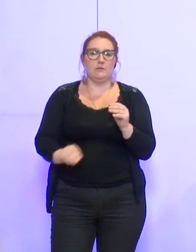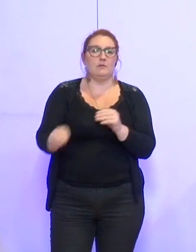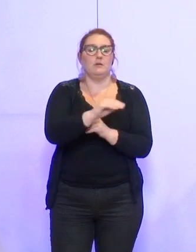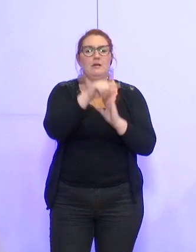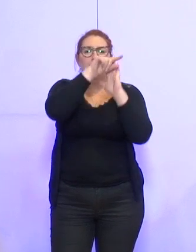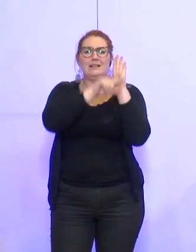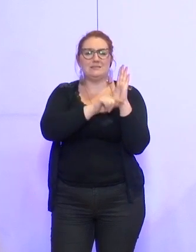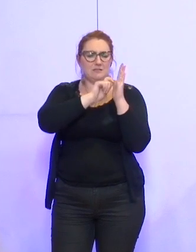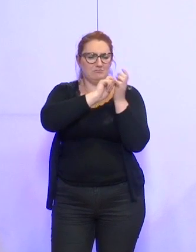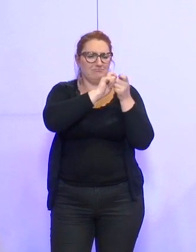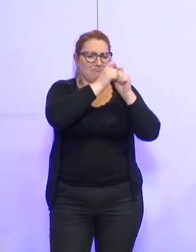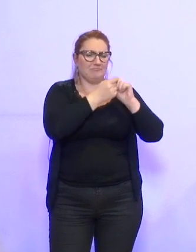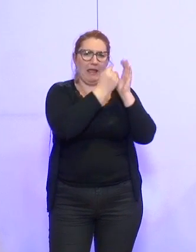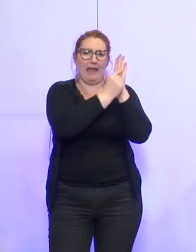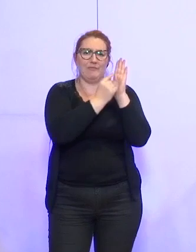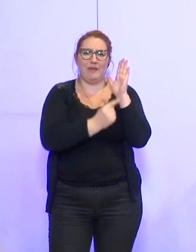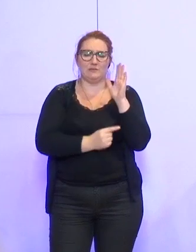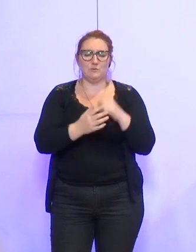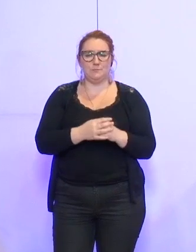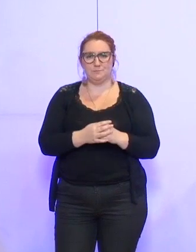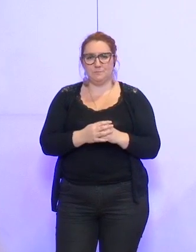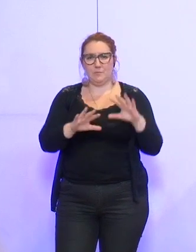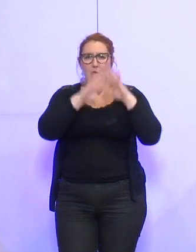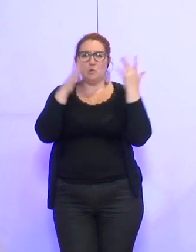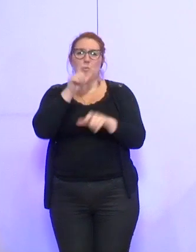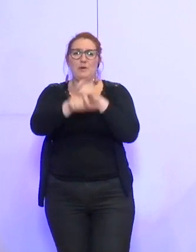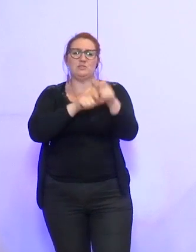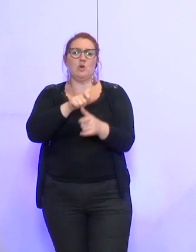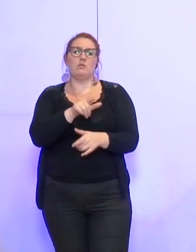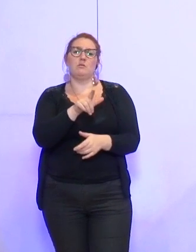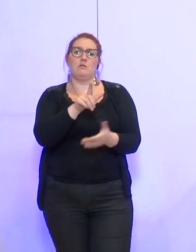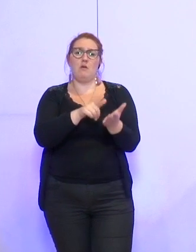rétificative qui liste les 32 contribuables.